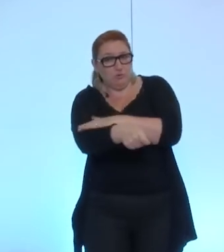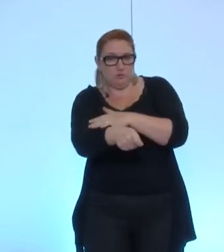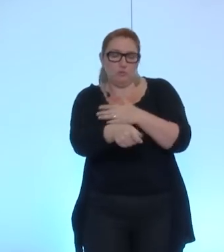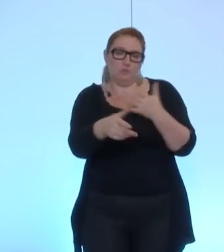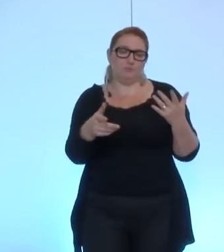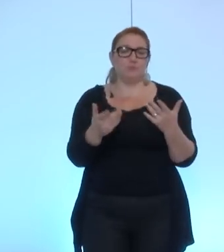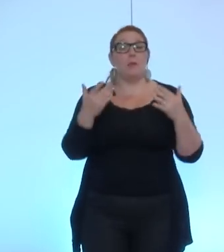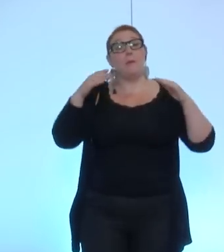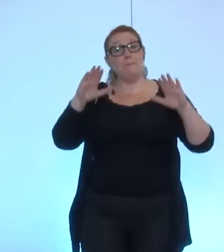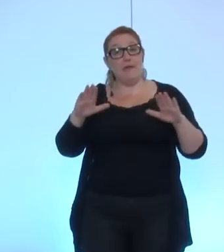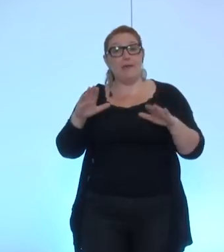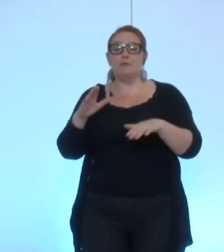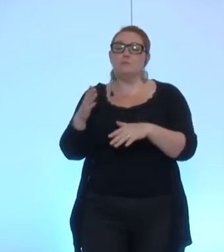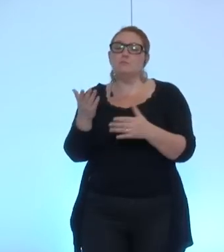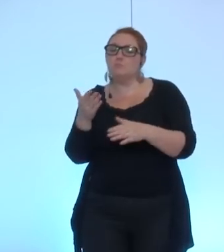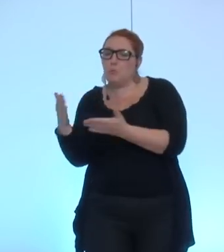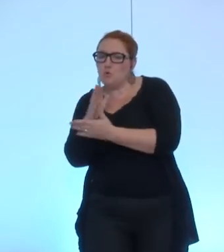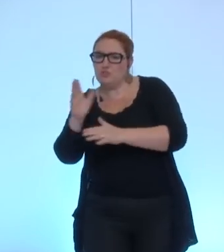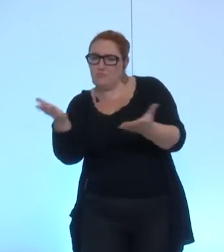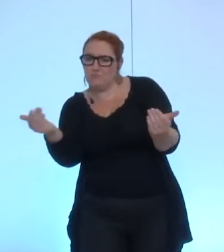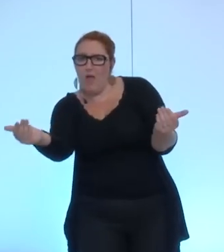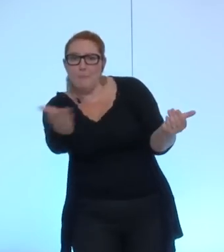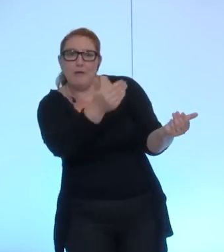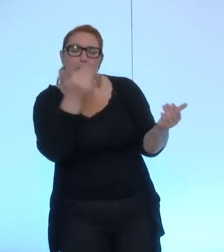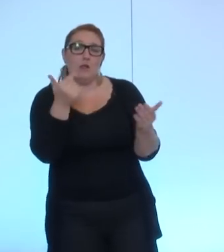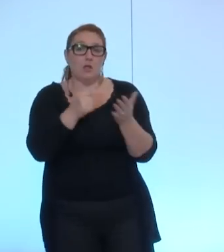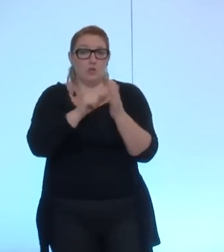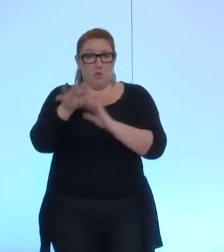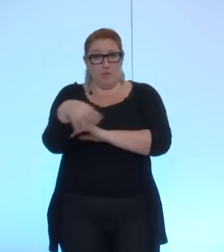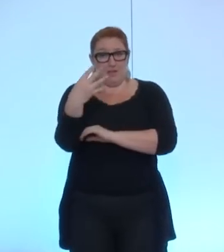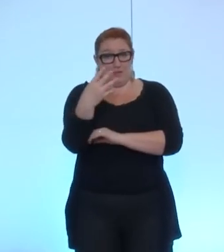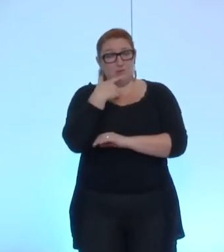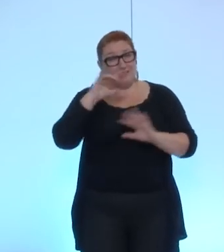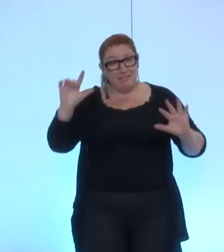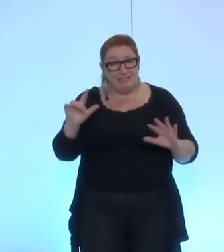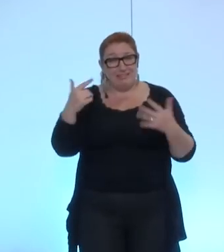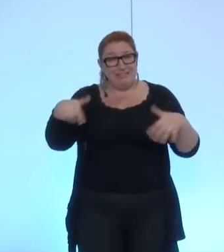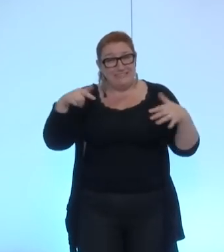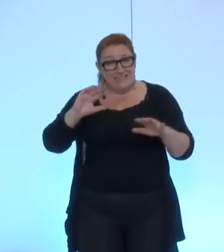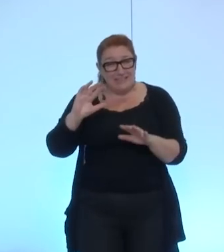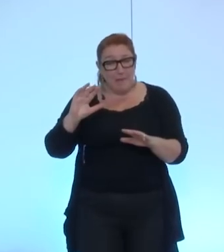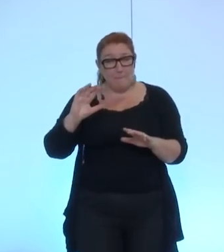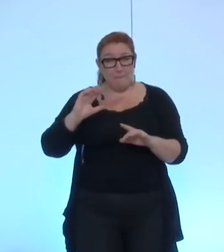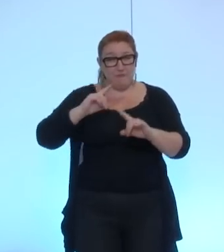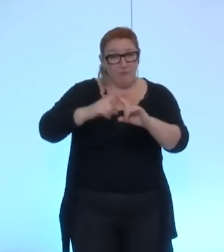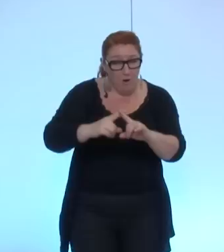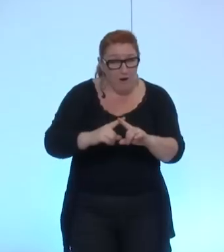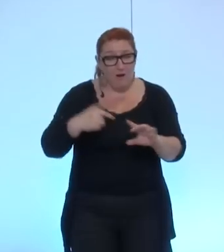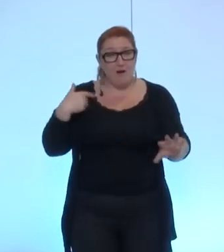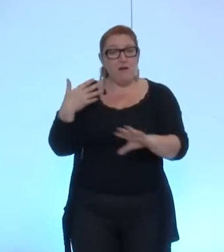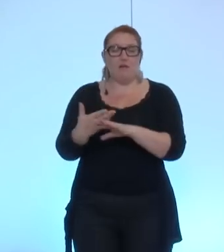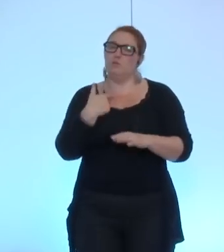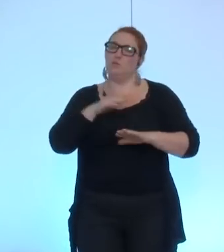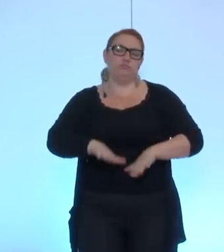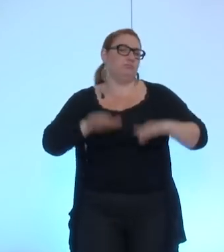participera plus au financement des appels à projets depuis début 2014, 17e appel à projet des pôles et appel à projet preuve du concept, conformément